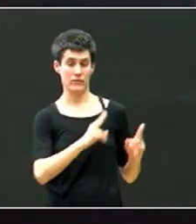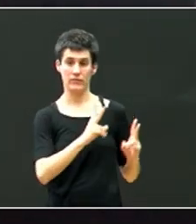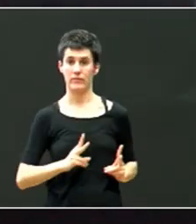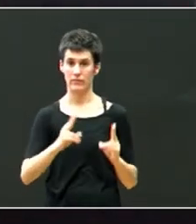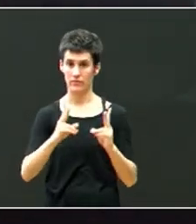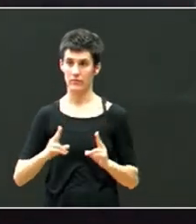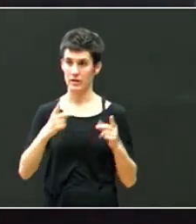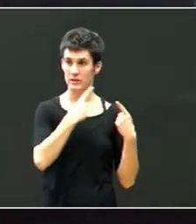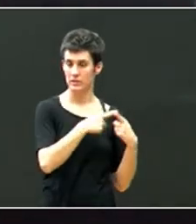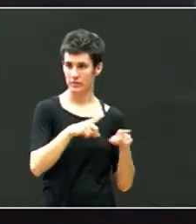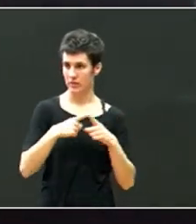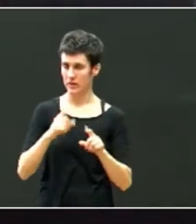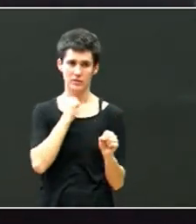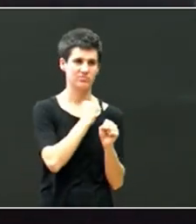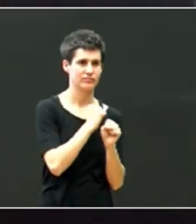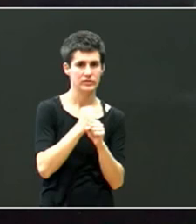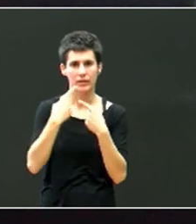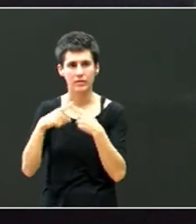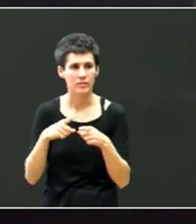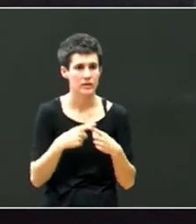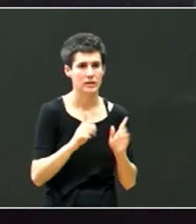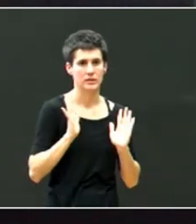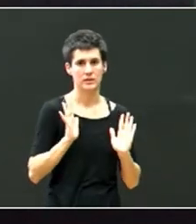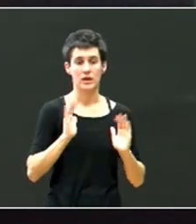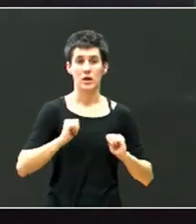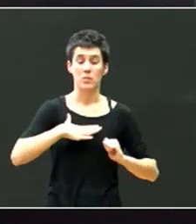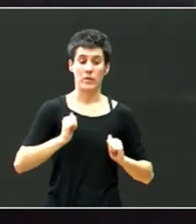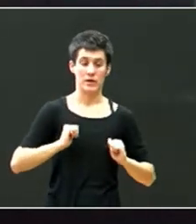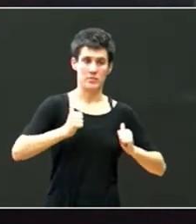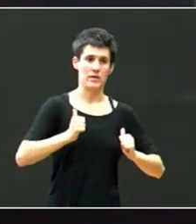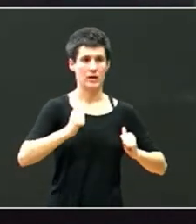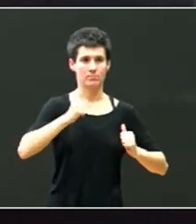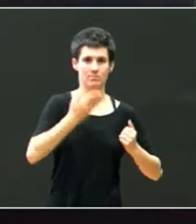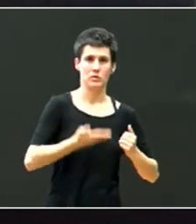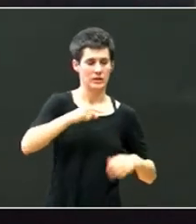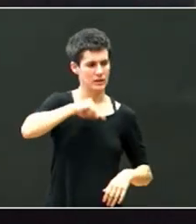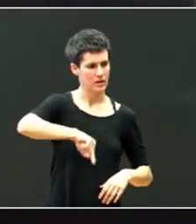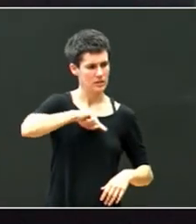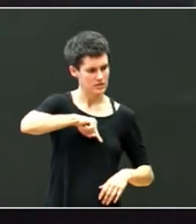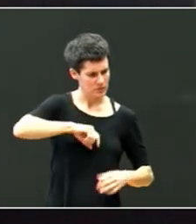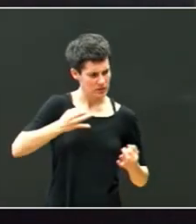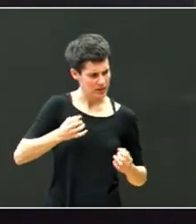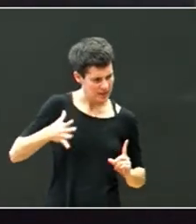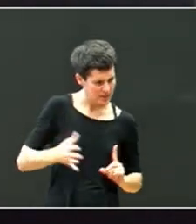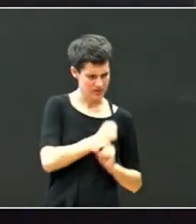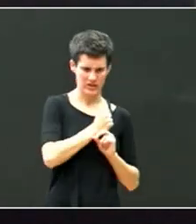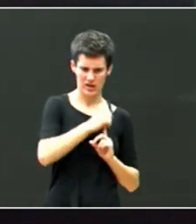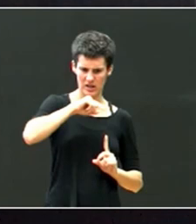Gauza dezberdinak egin behar dira. Azieran behar bada, emozioak identifikatu, zer gertatzen den, bukaera arte,